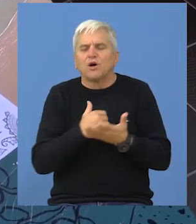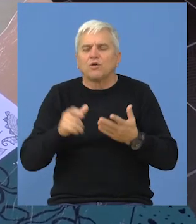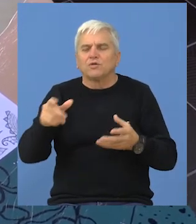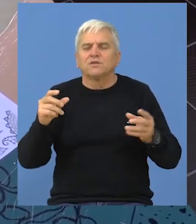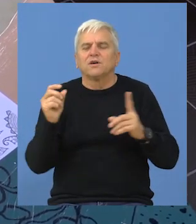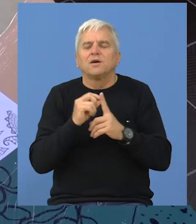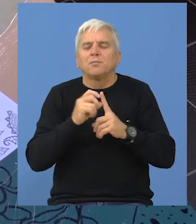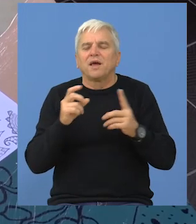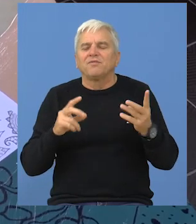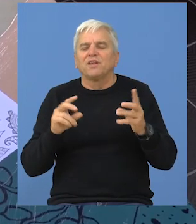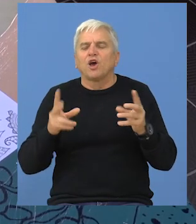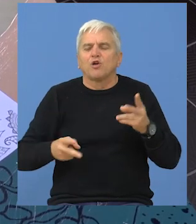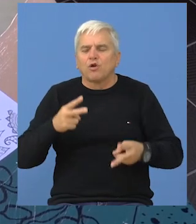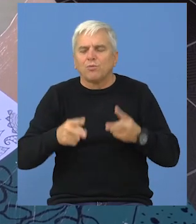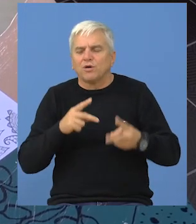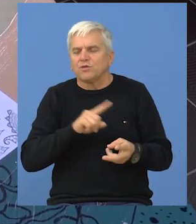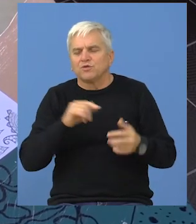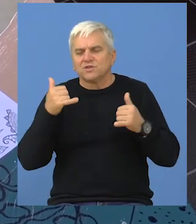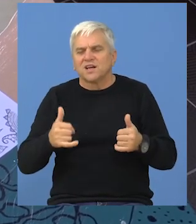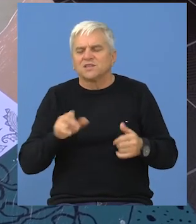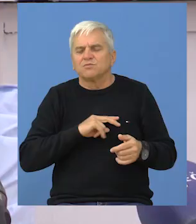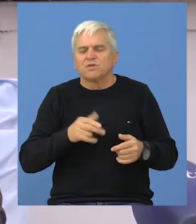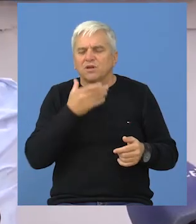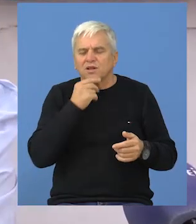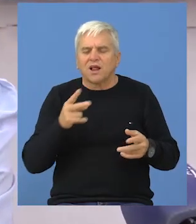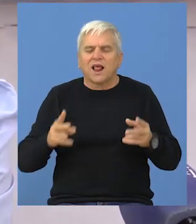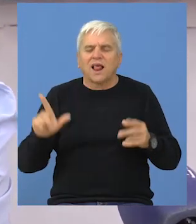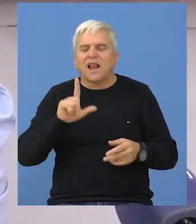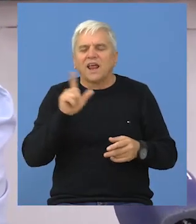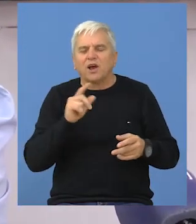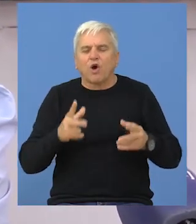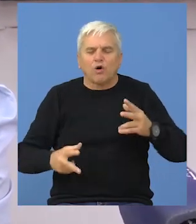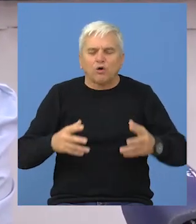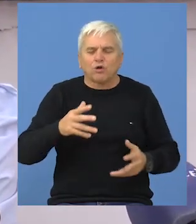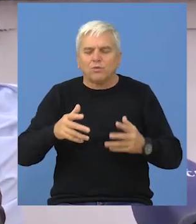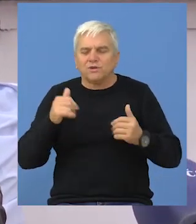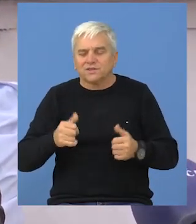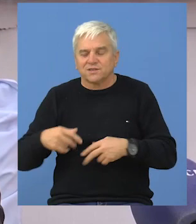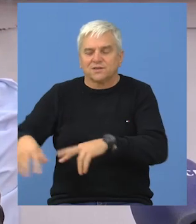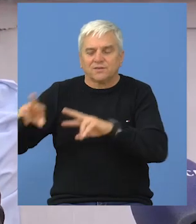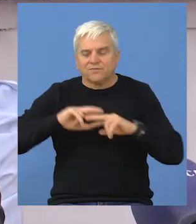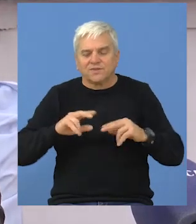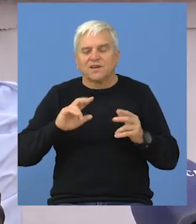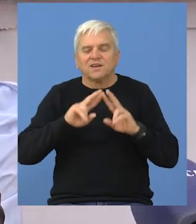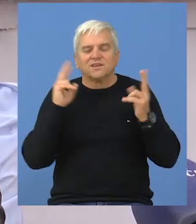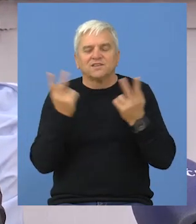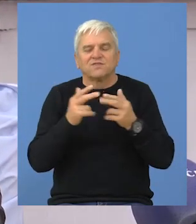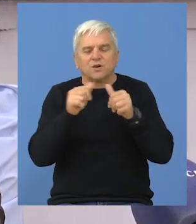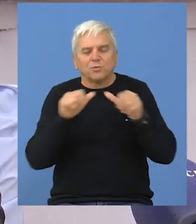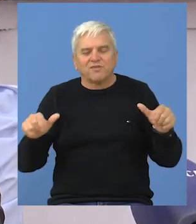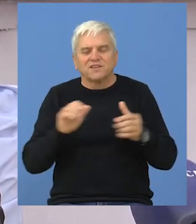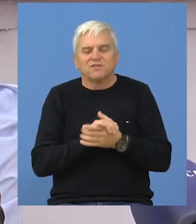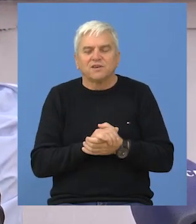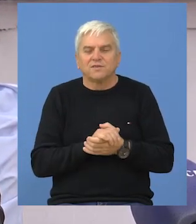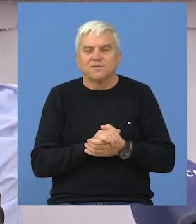koristi sekcija Pefi Robotika. Do sad smo imali dva Lego robota i sad smo se vraćali sa svetskog